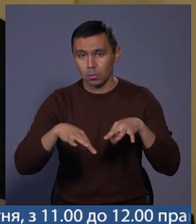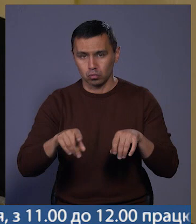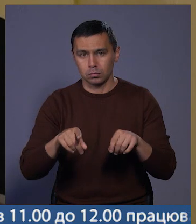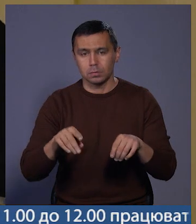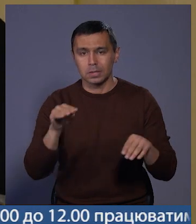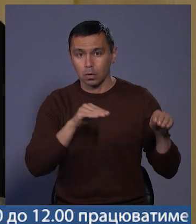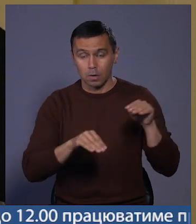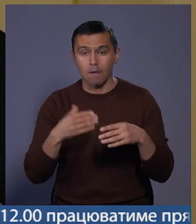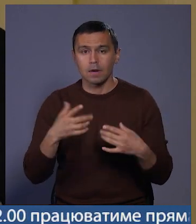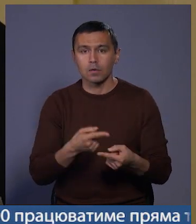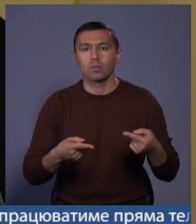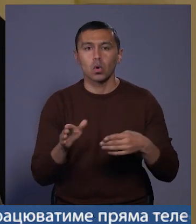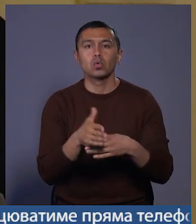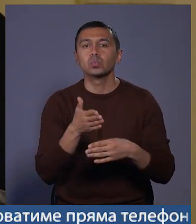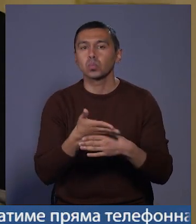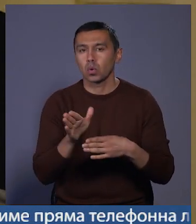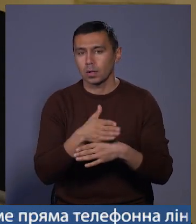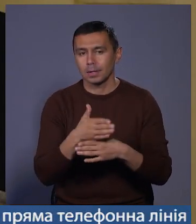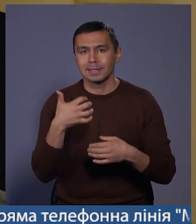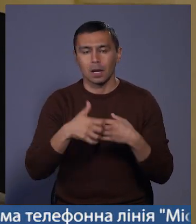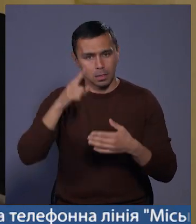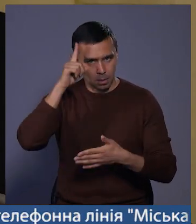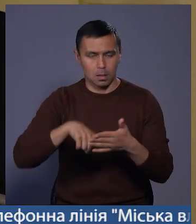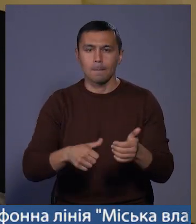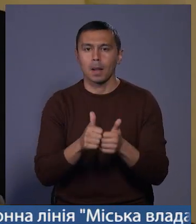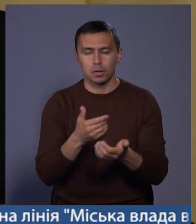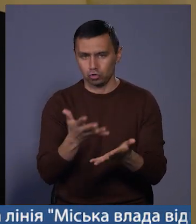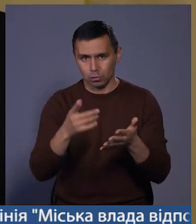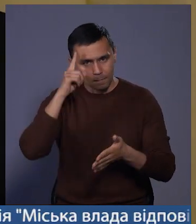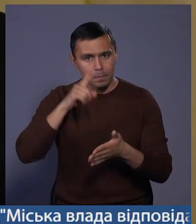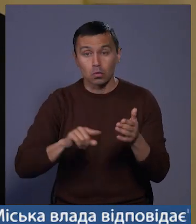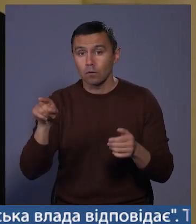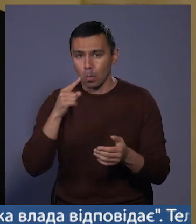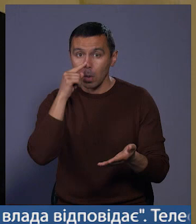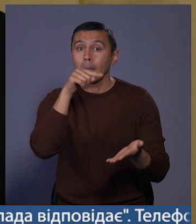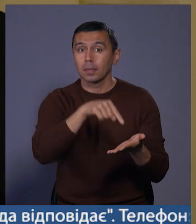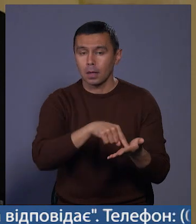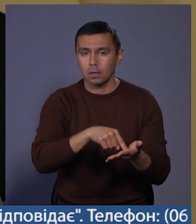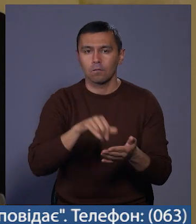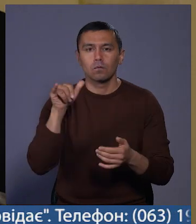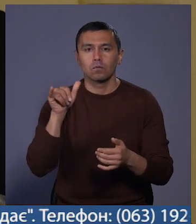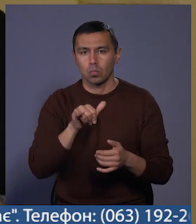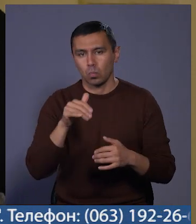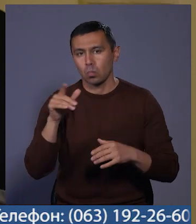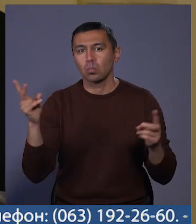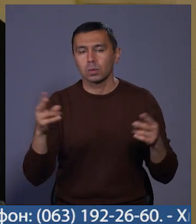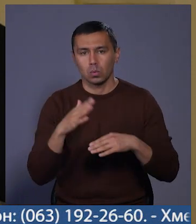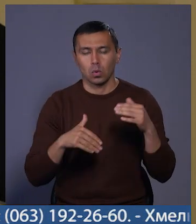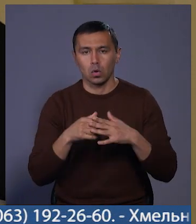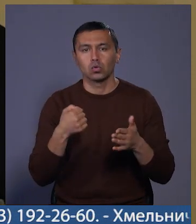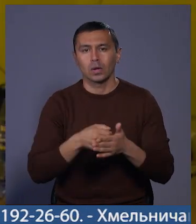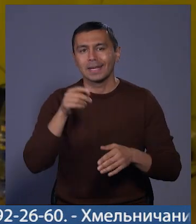складування і вже відповідно розподіл серед надійних партнерів. Ми чітко впевнені, що воно попаде у потрібні руки до кінцевого